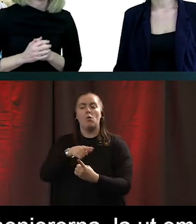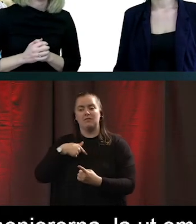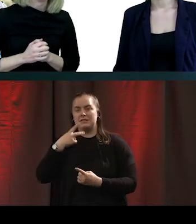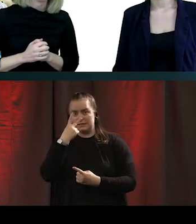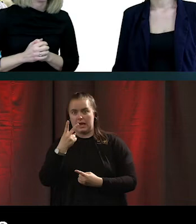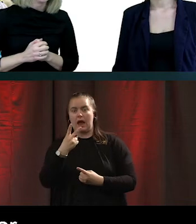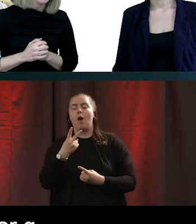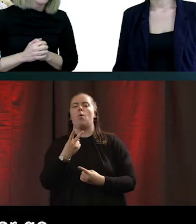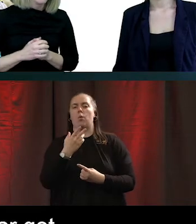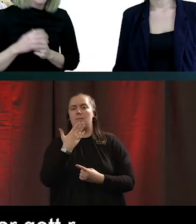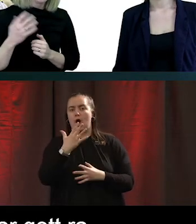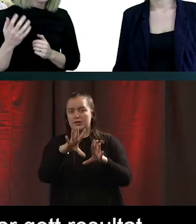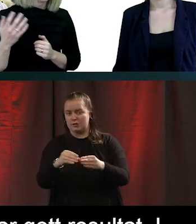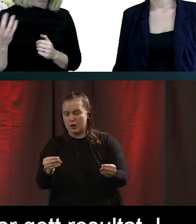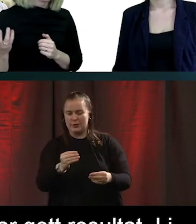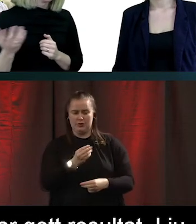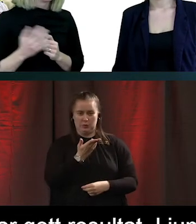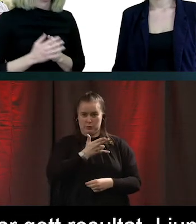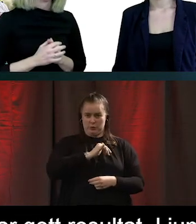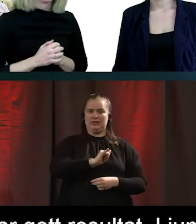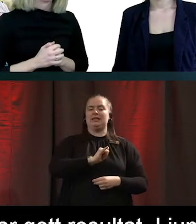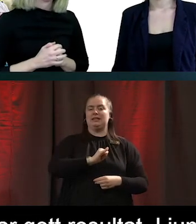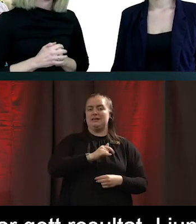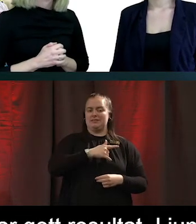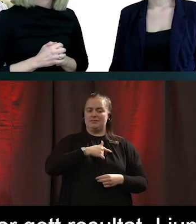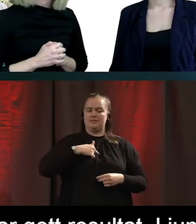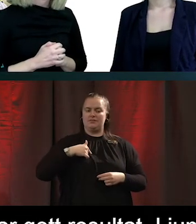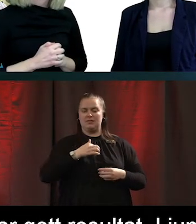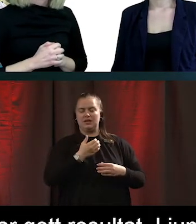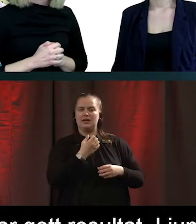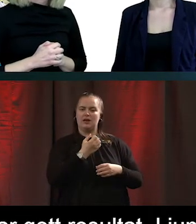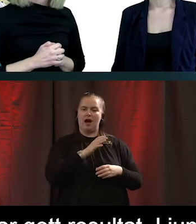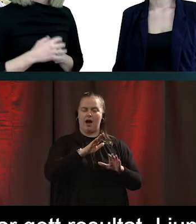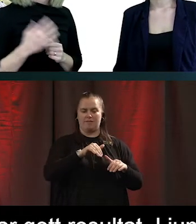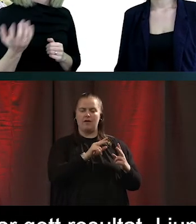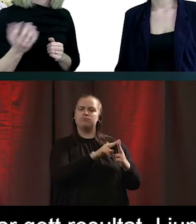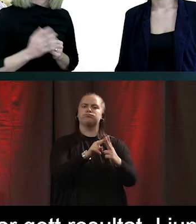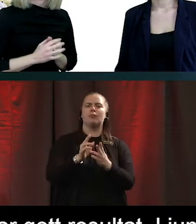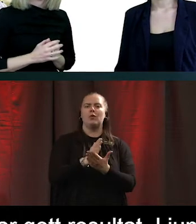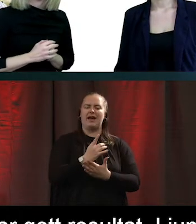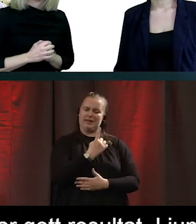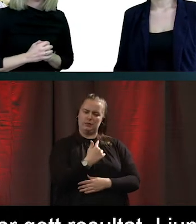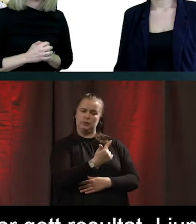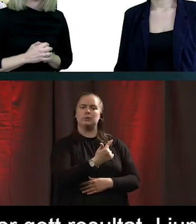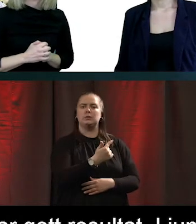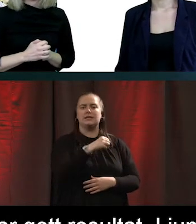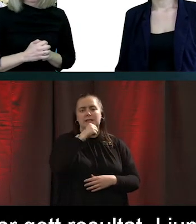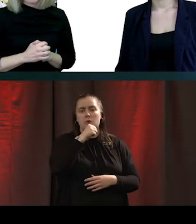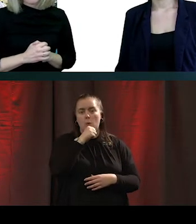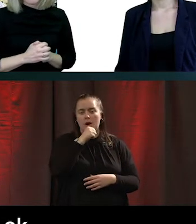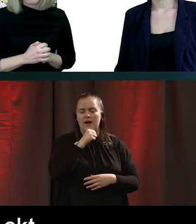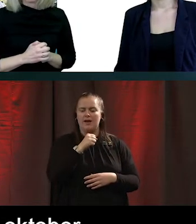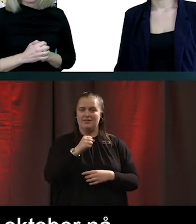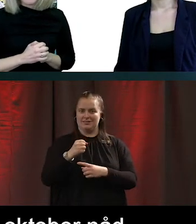juni när vi hade jobbat med det ett tag. Ja då nådde vi ungefär tusen stycken med de inlägg som vi hade. Men när man tog just statistik i oktober månad. Så nådde vi